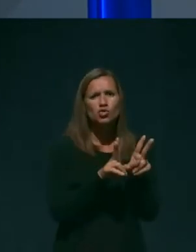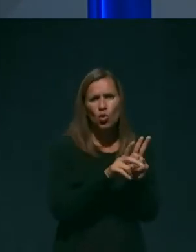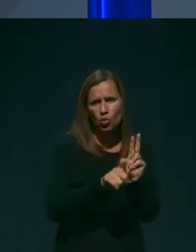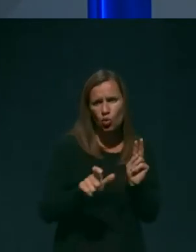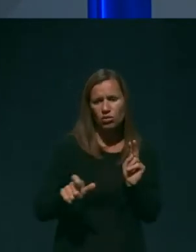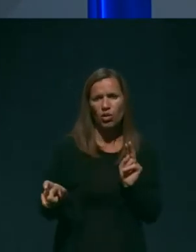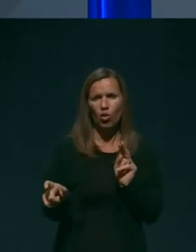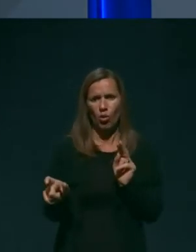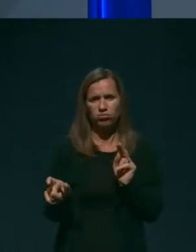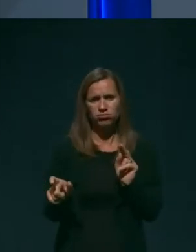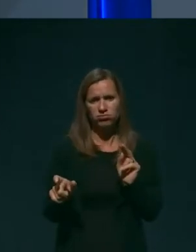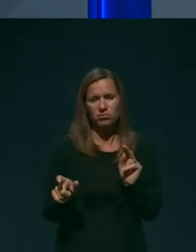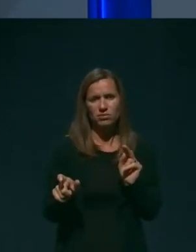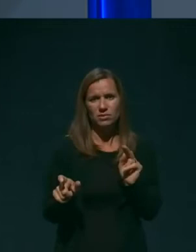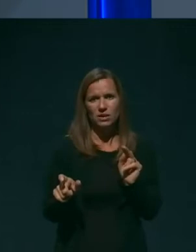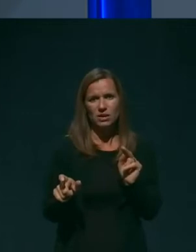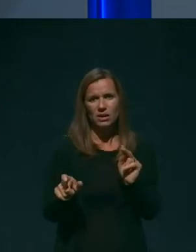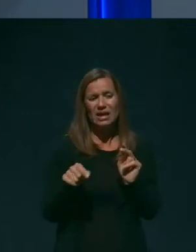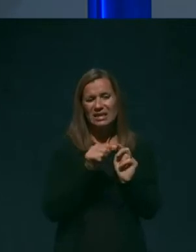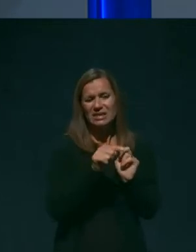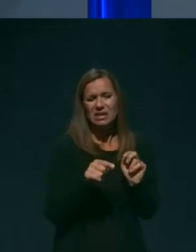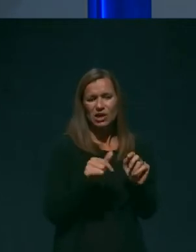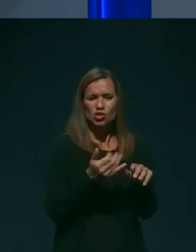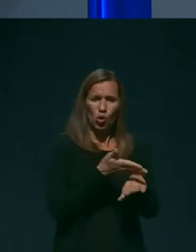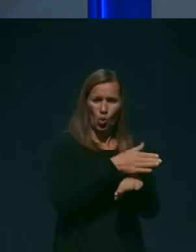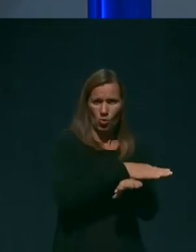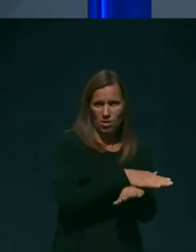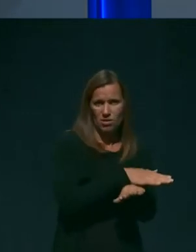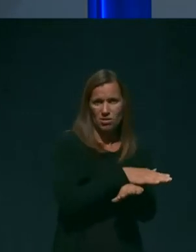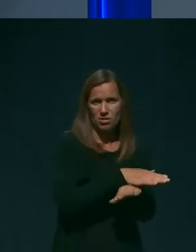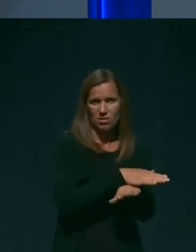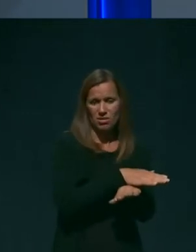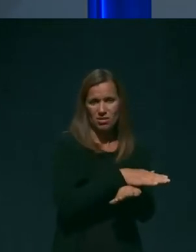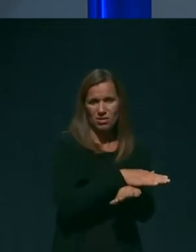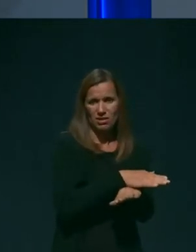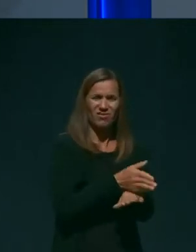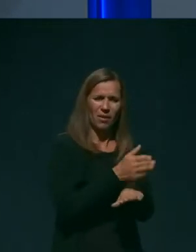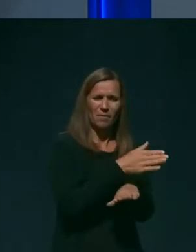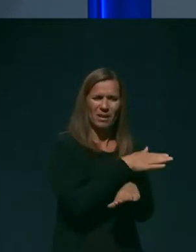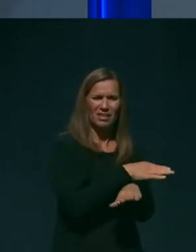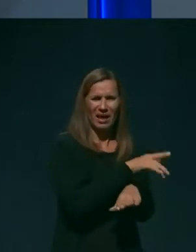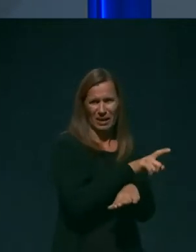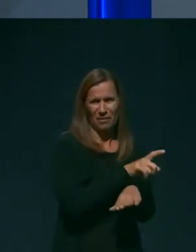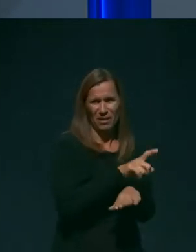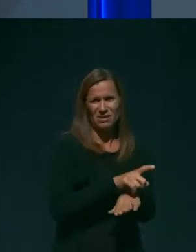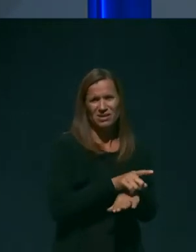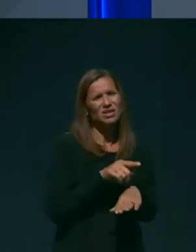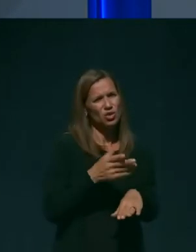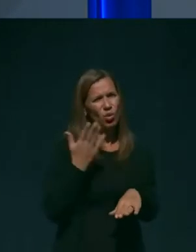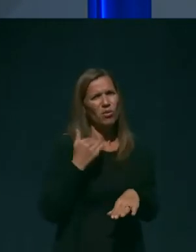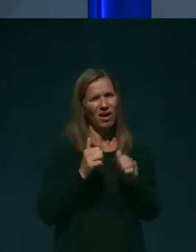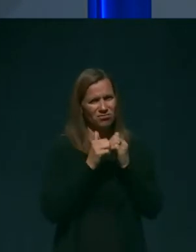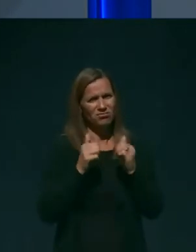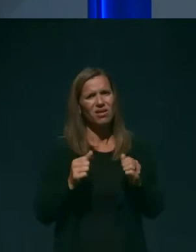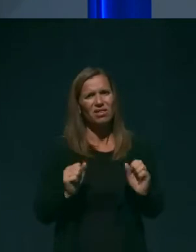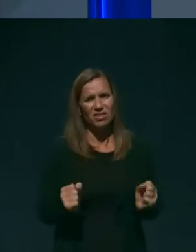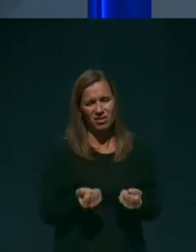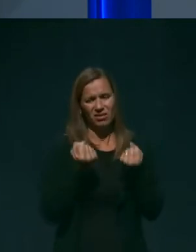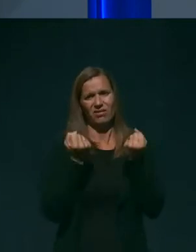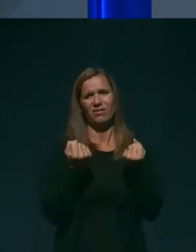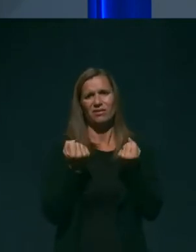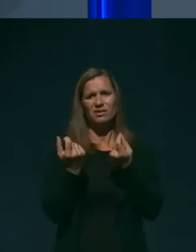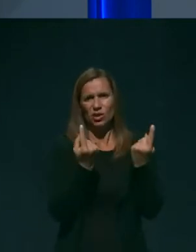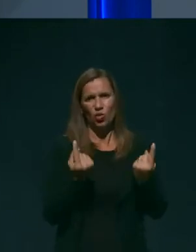za katere v preteklih mesecih v že tako zahtevni situaciji, ki jo je prinesel novi